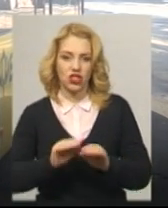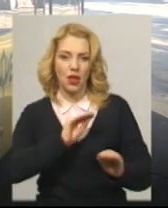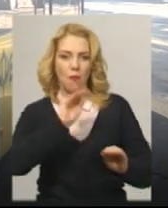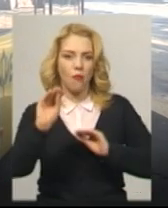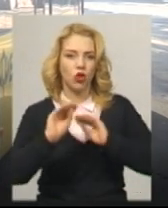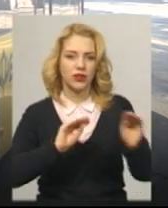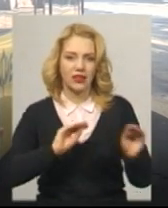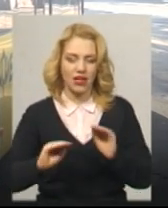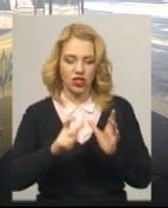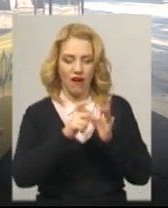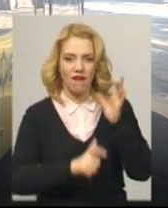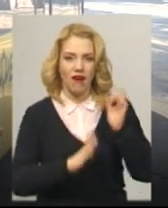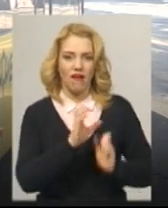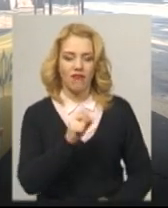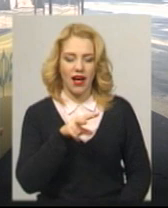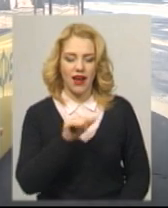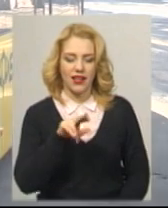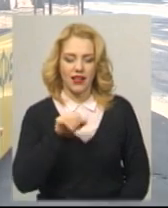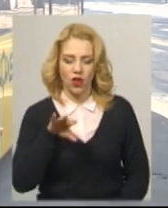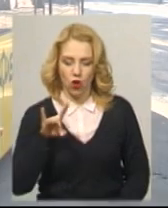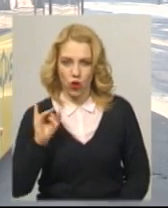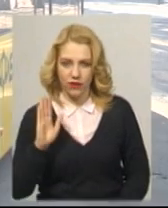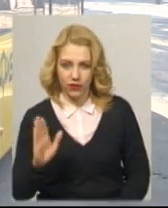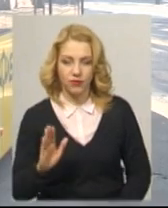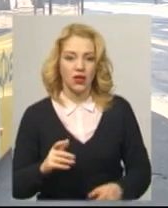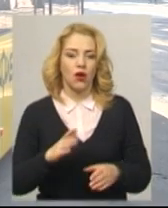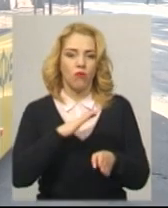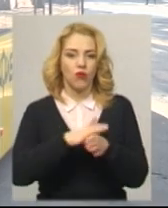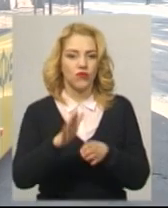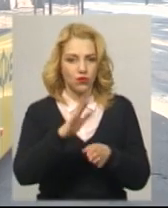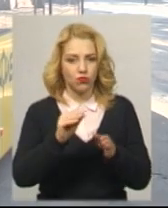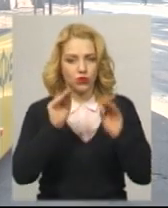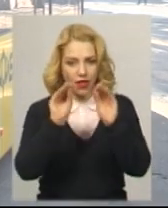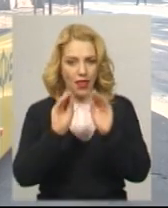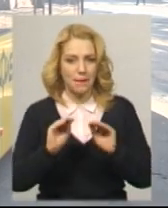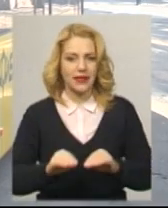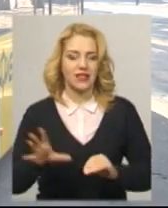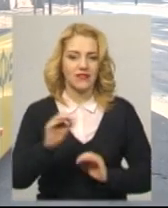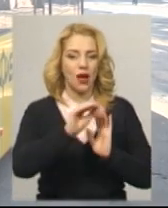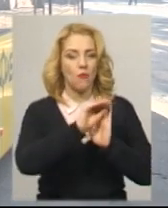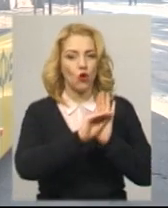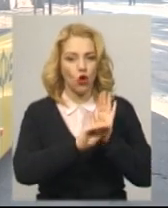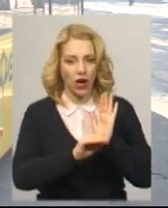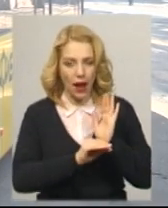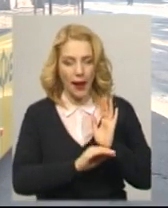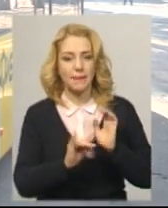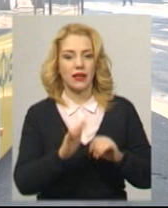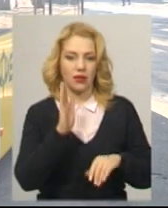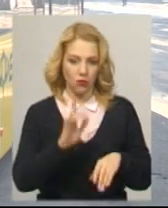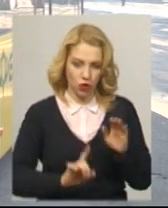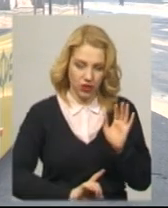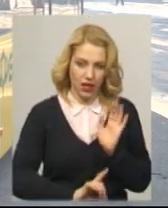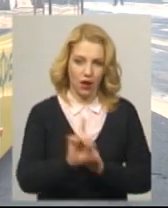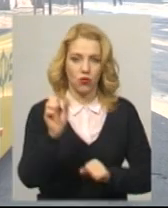буде написана вся програма і, напевно, ми вже почнемо працювати в тестовому